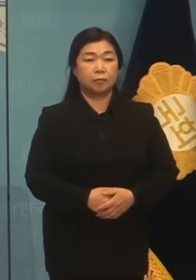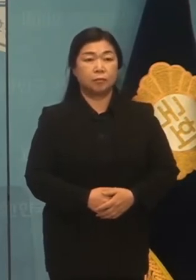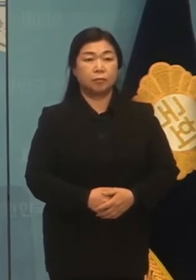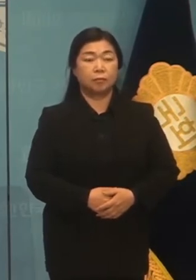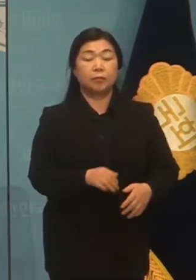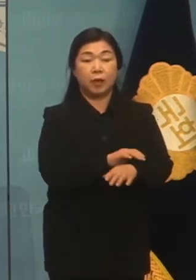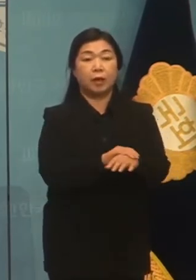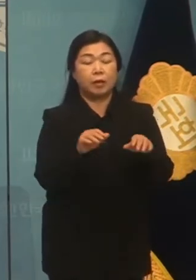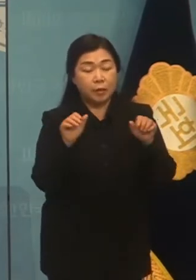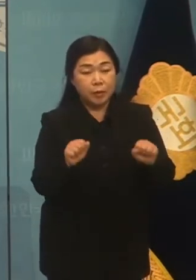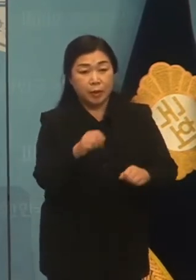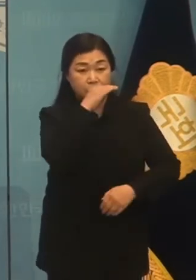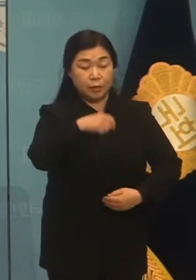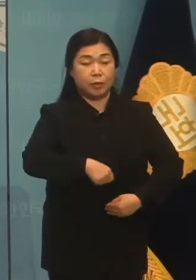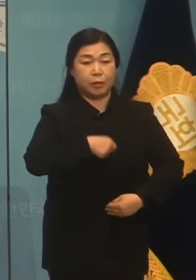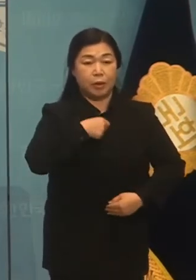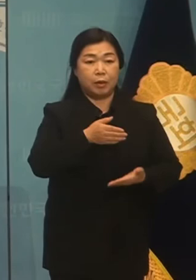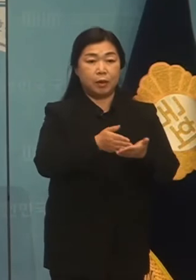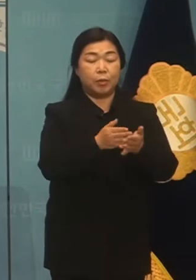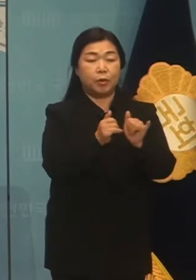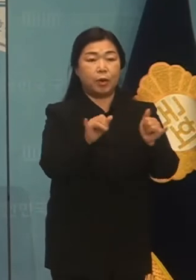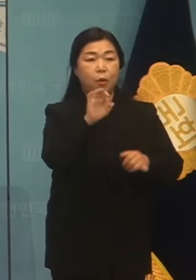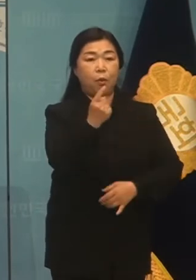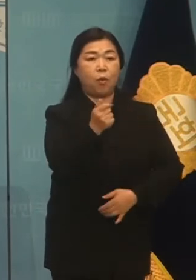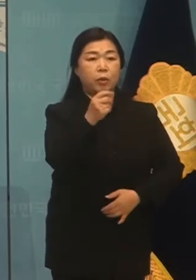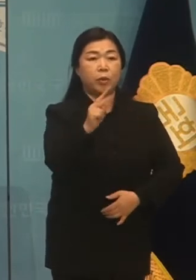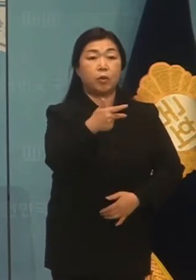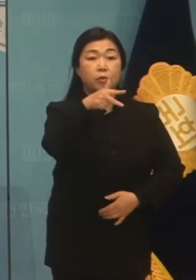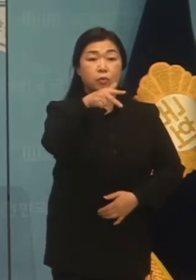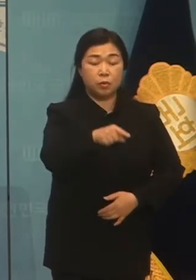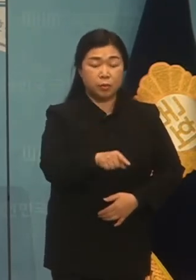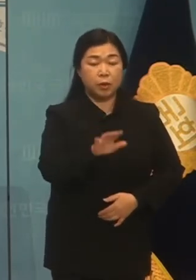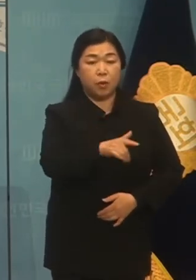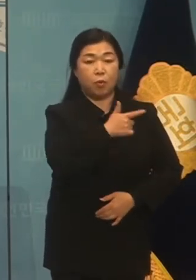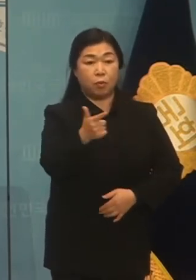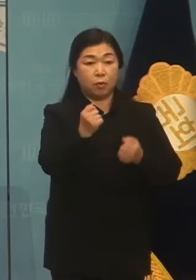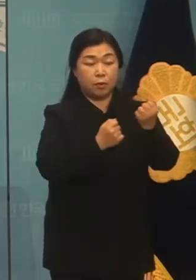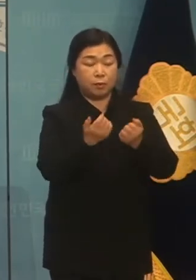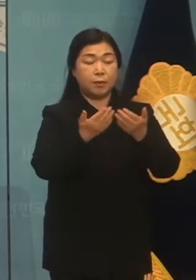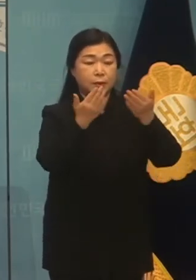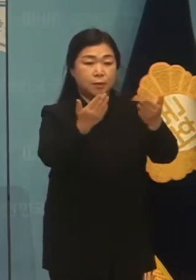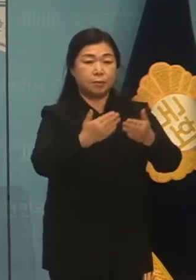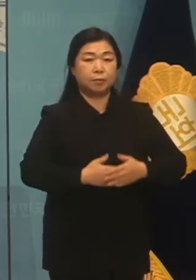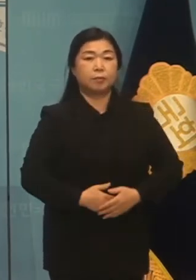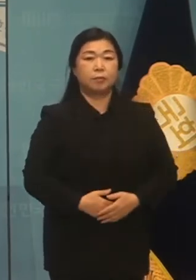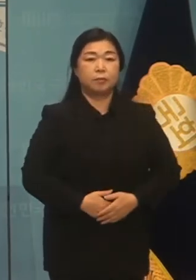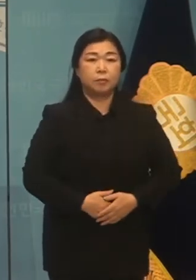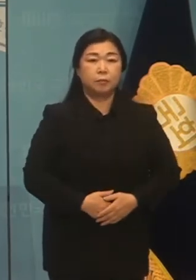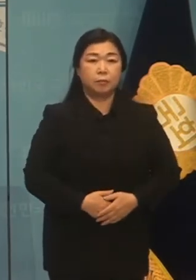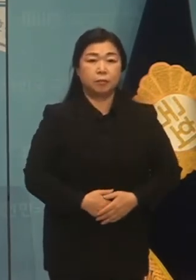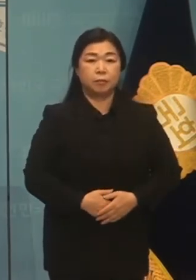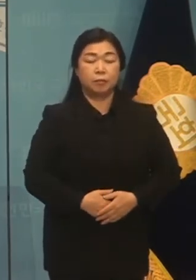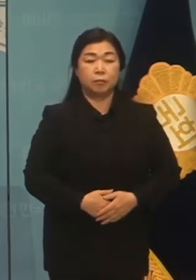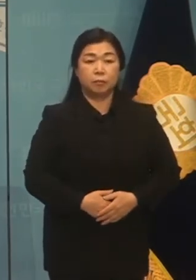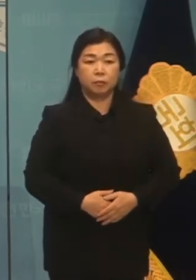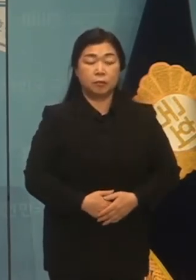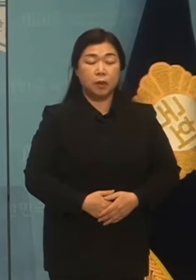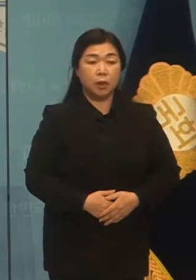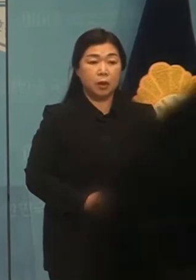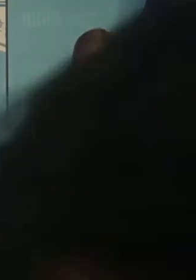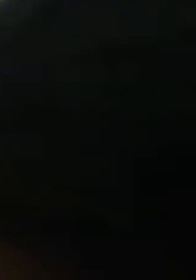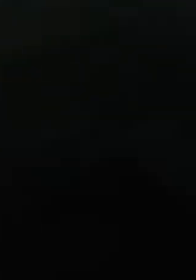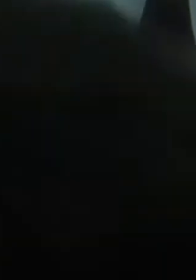안녕하세요. 정의당 대변인 오연주입니다. 오호 현안 브리핑 하겠습니다. 이재용